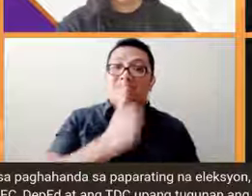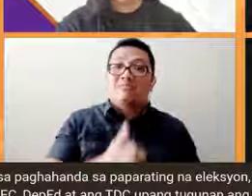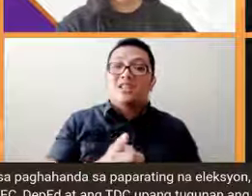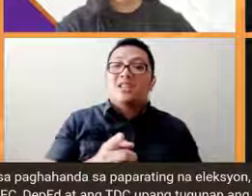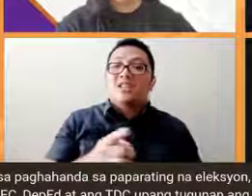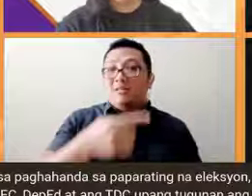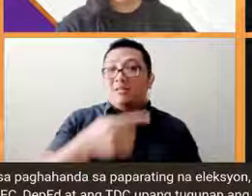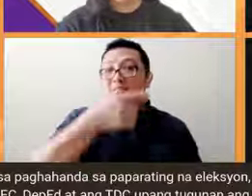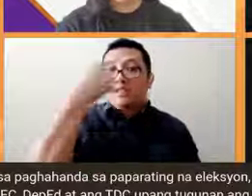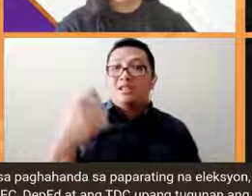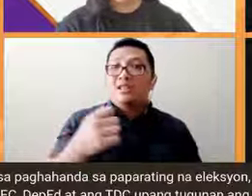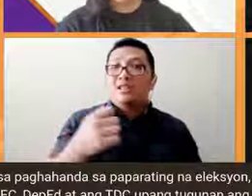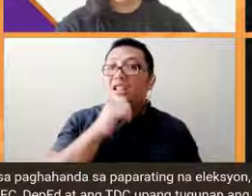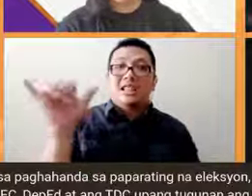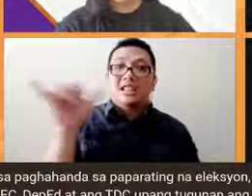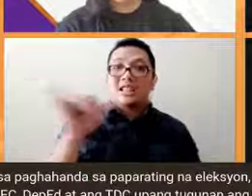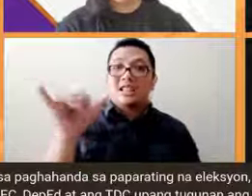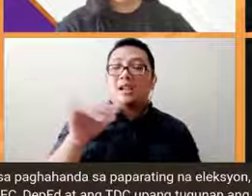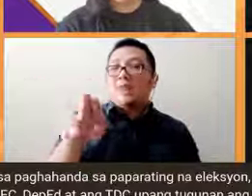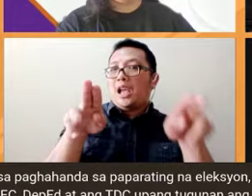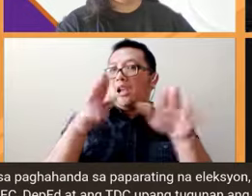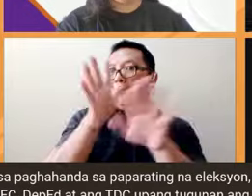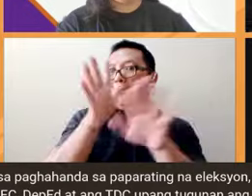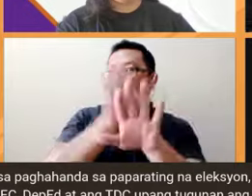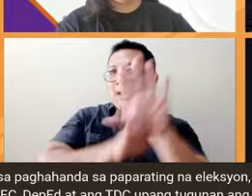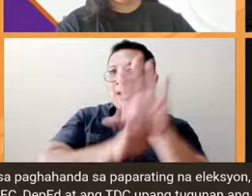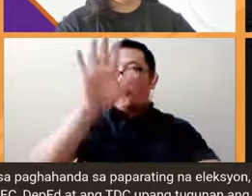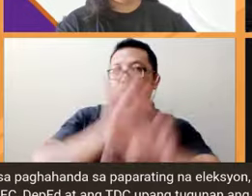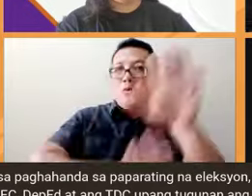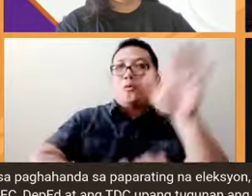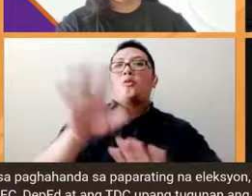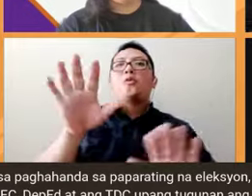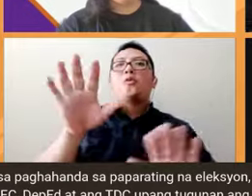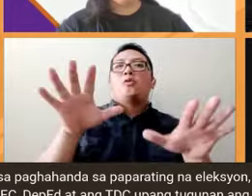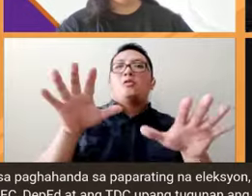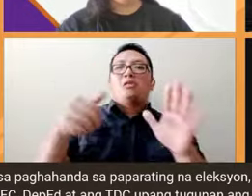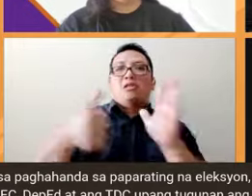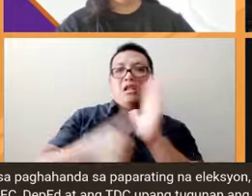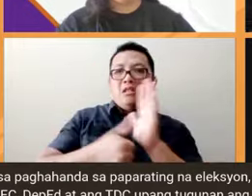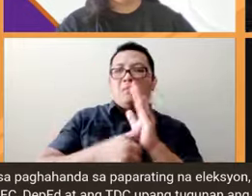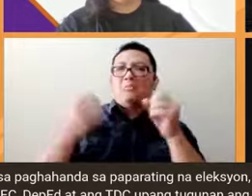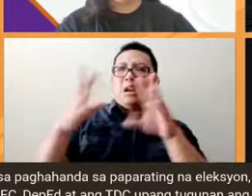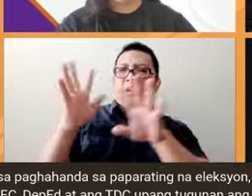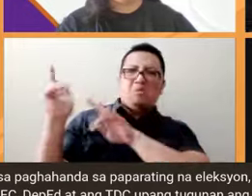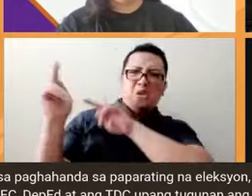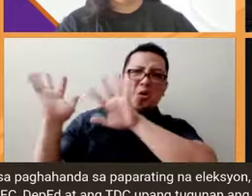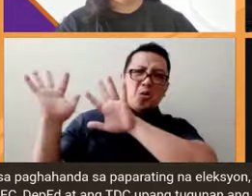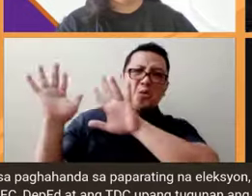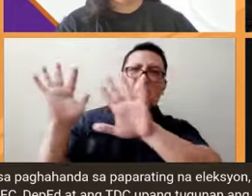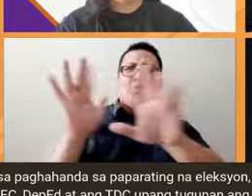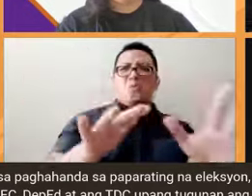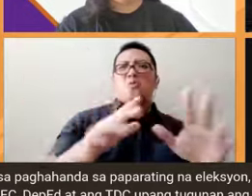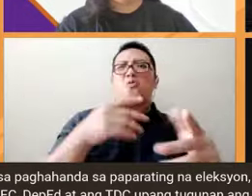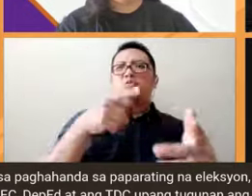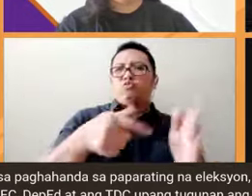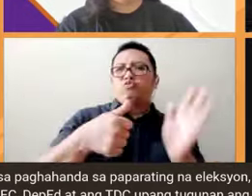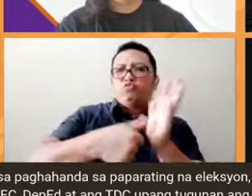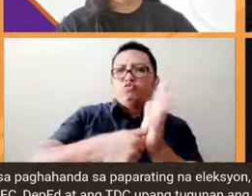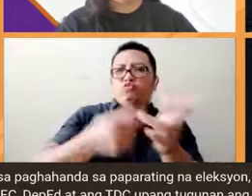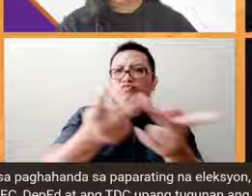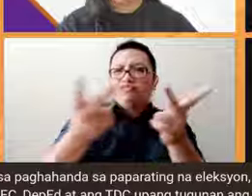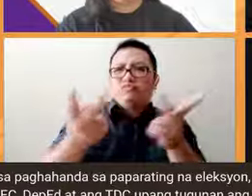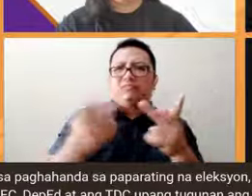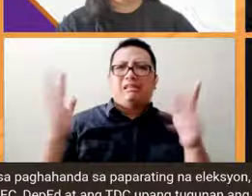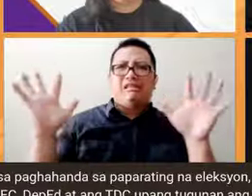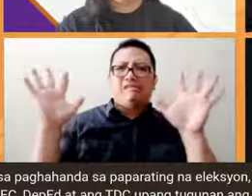ito kagaya ng manual elections na sobrang dami ng mga presinto sobrang dami ng pangangailangan sa electoral board at